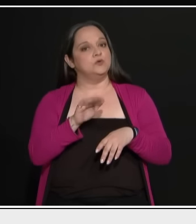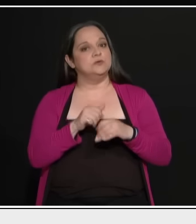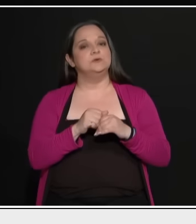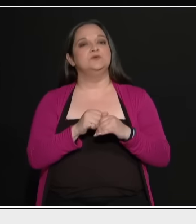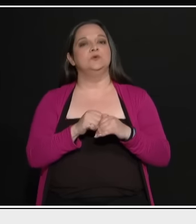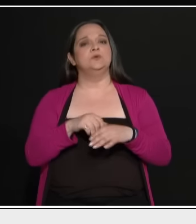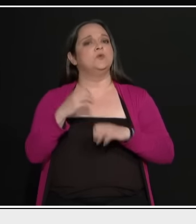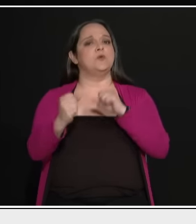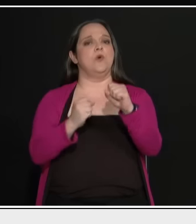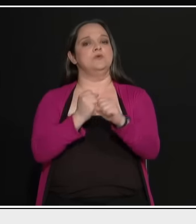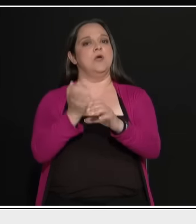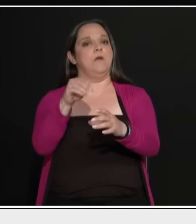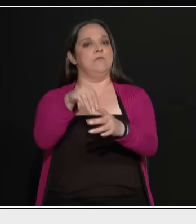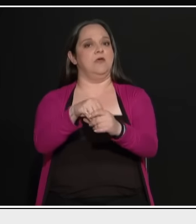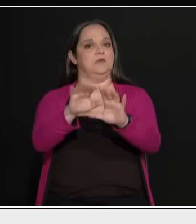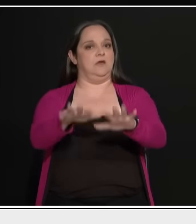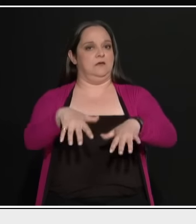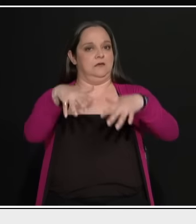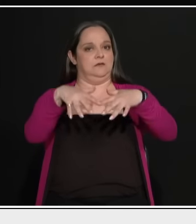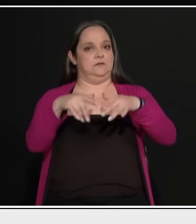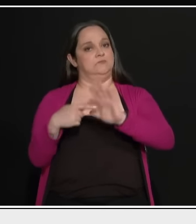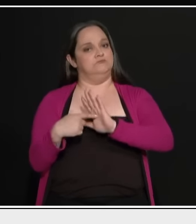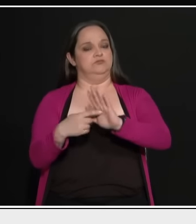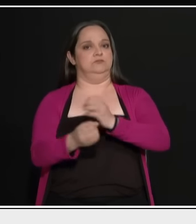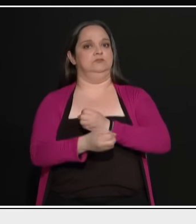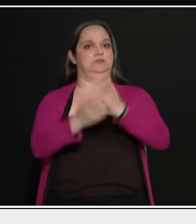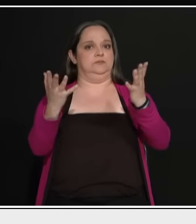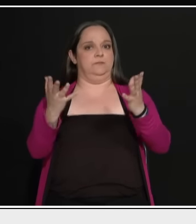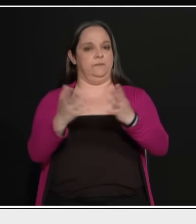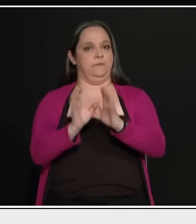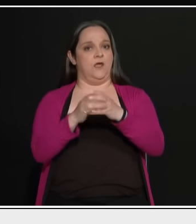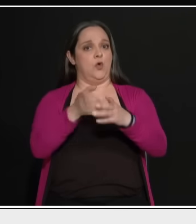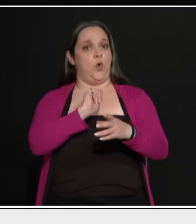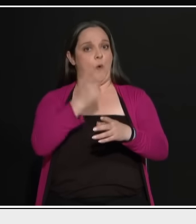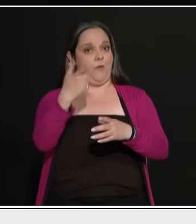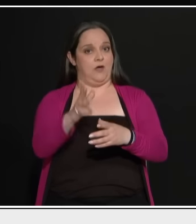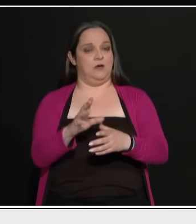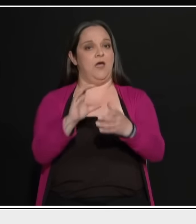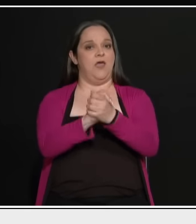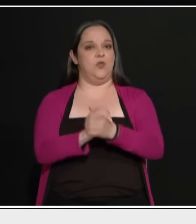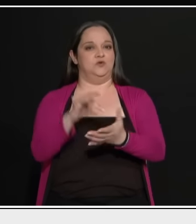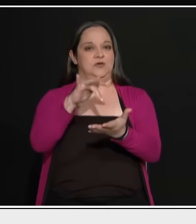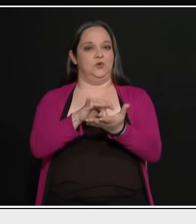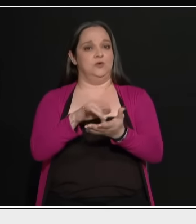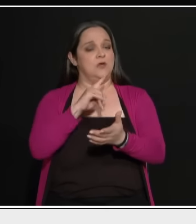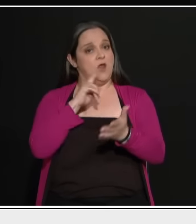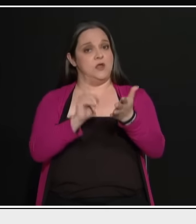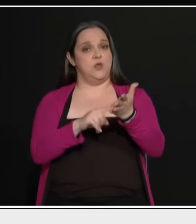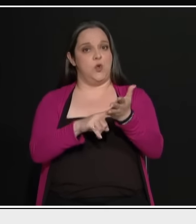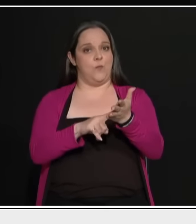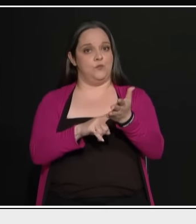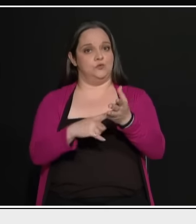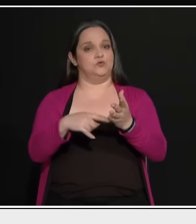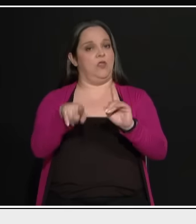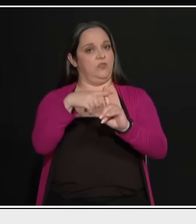τουλάχιστον που ήσασταν στο Κοινοβούλιο πήρε προβολή το κόμμα, είχατε μια δυναμική παρουσία στο Βουλή και από τον ίδιο το νόμο είχατε τις